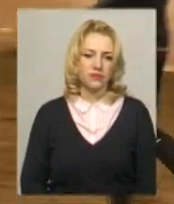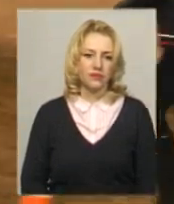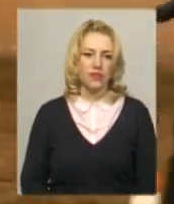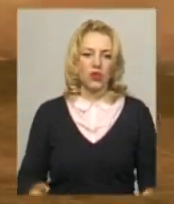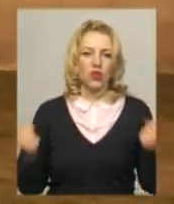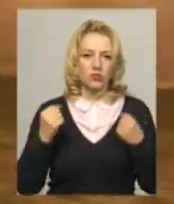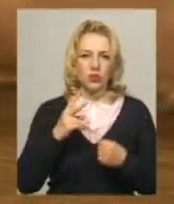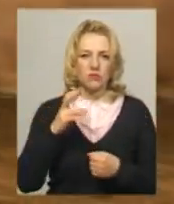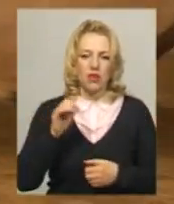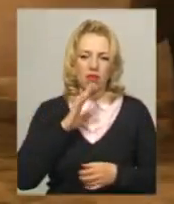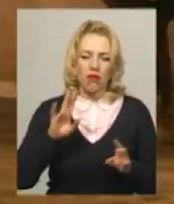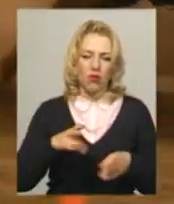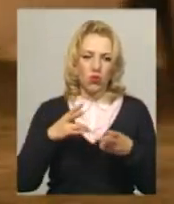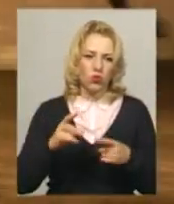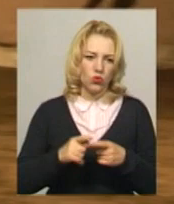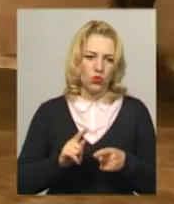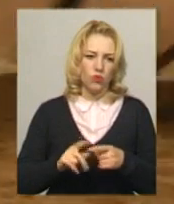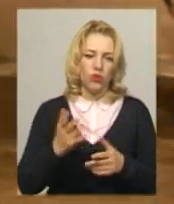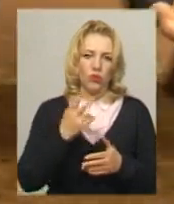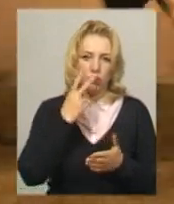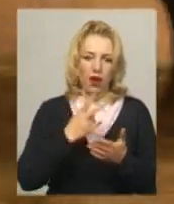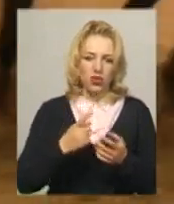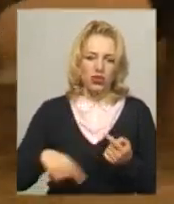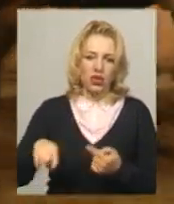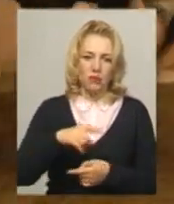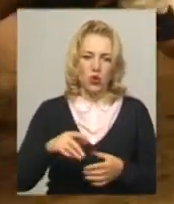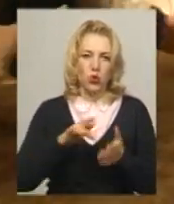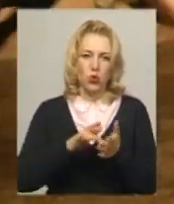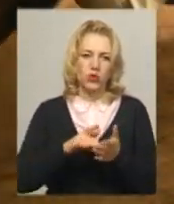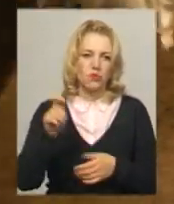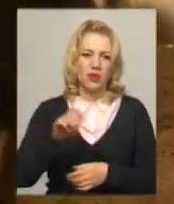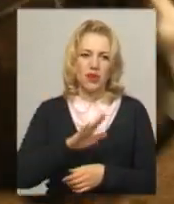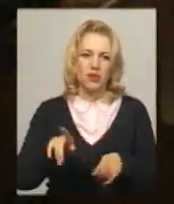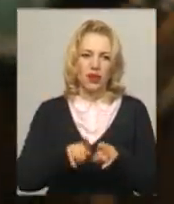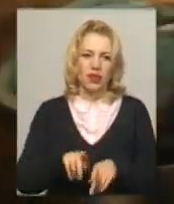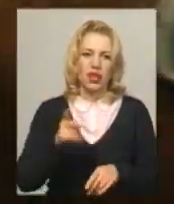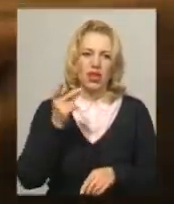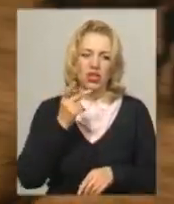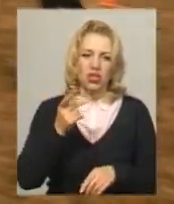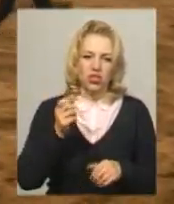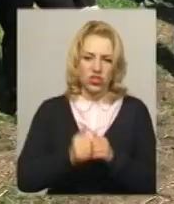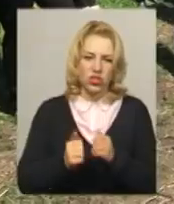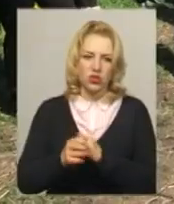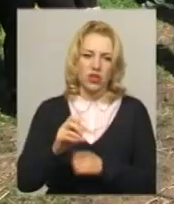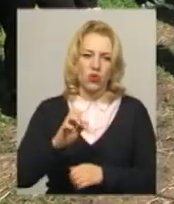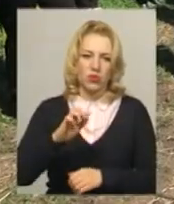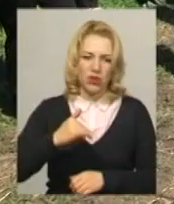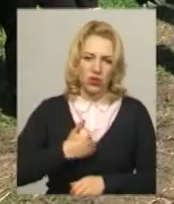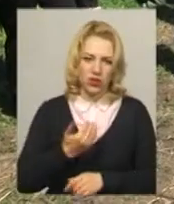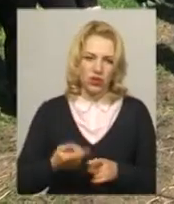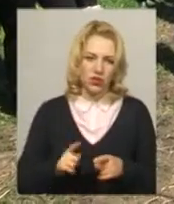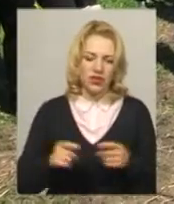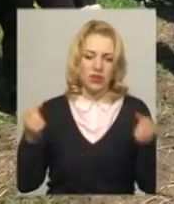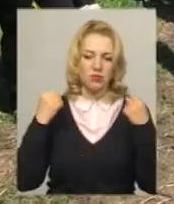Спортсменка клубу Тетяна Лаба, яку ви зараз бачите на манежі, каже, туристи приїздять не так часто, як хотілося б вершникам. За її словами, спортсмени і